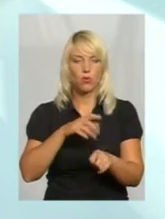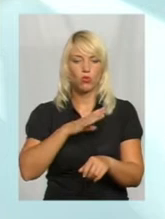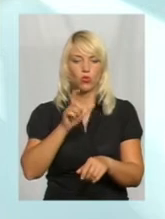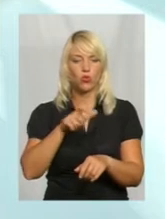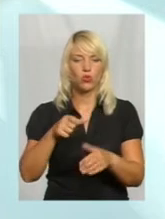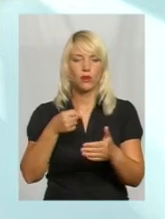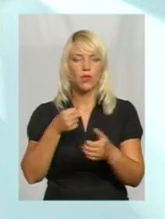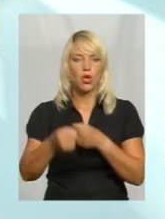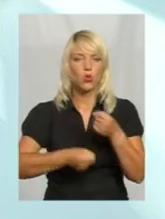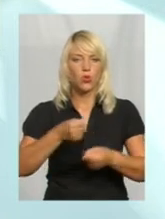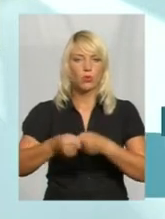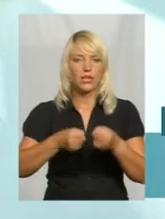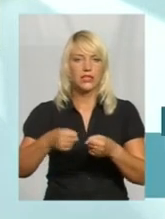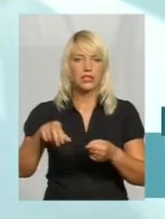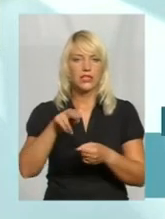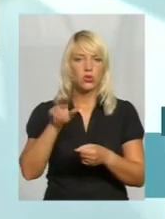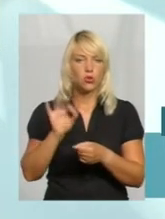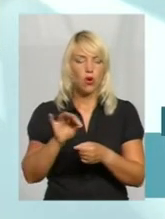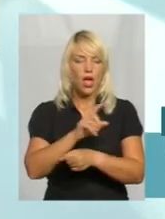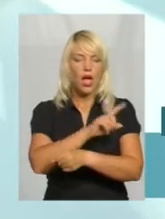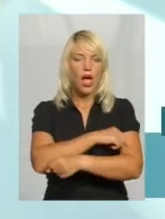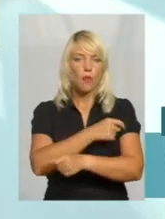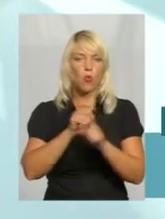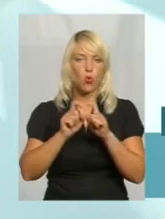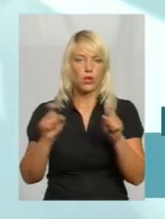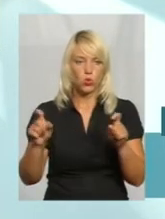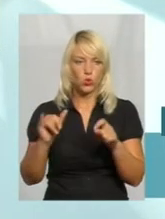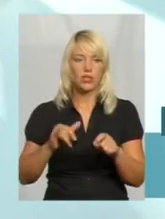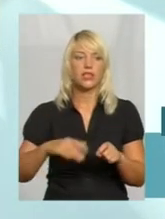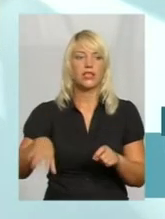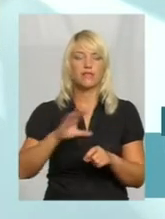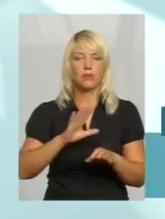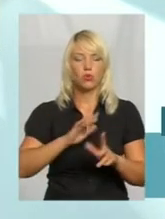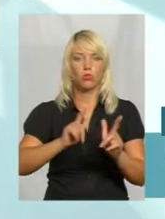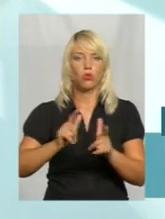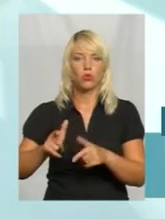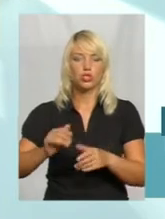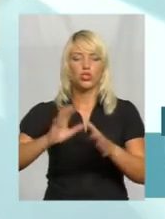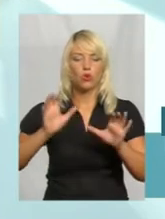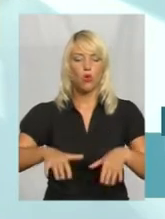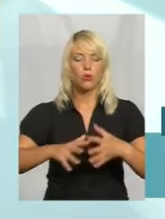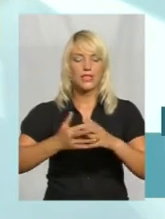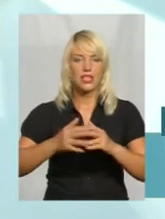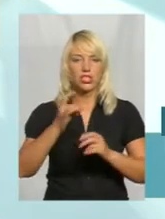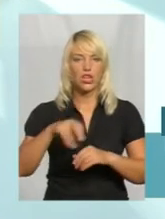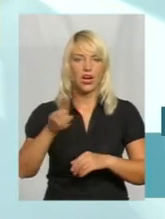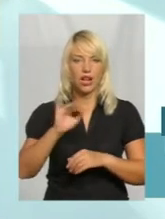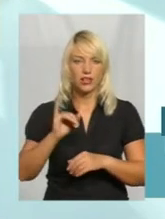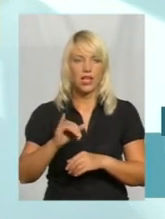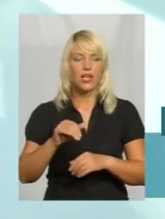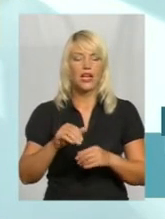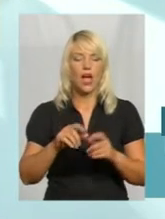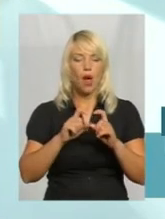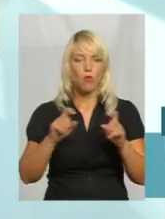доступність до амбулаторії. І всі були погоджені з головами селищних рад, амбулаторії,